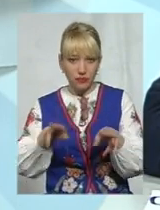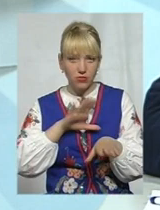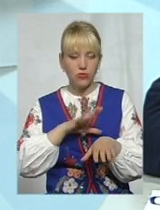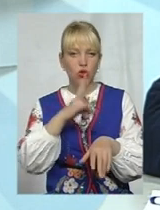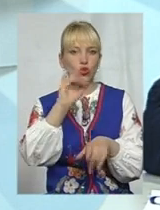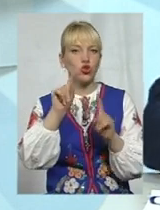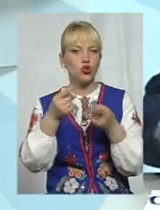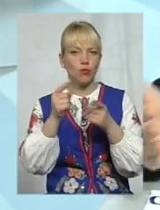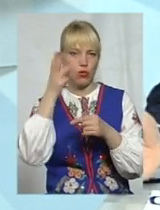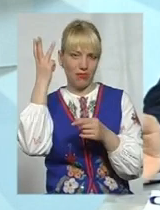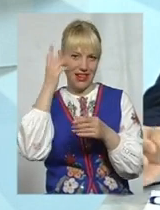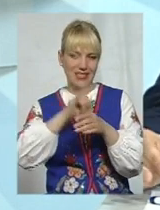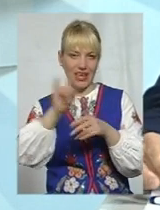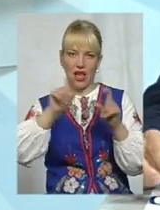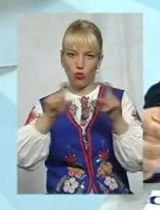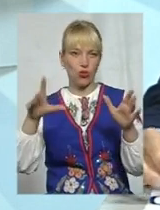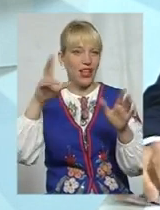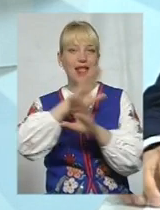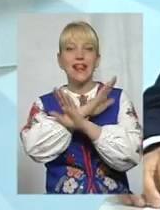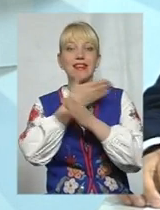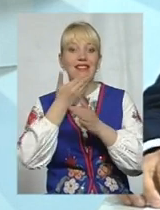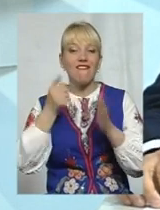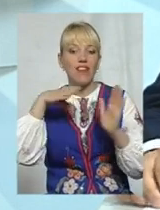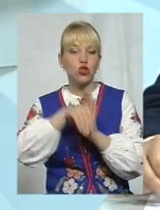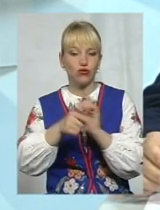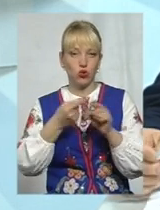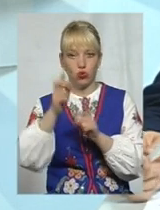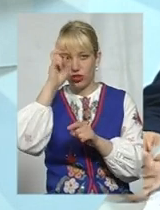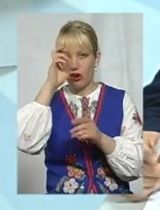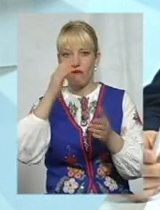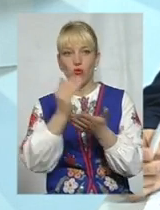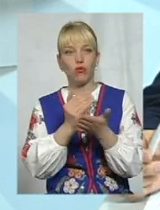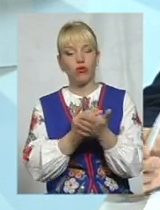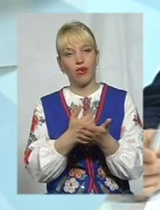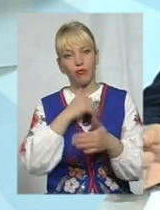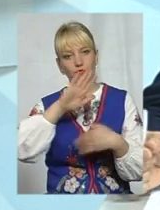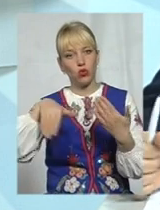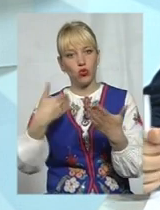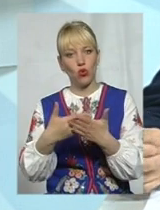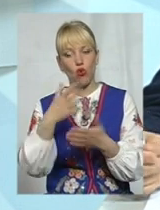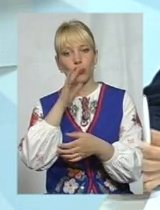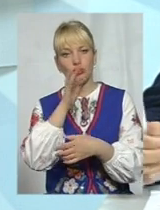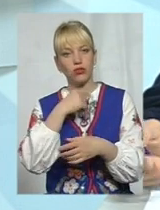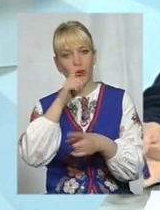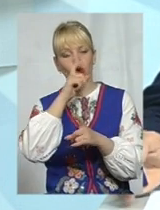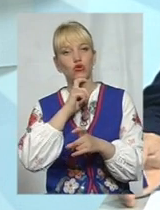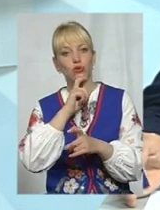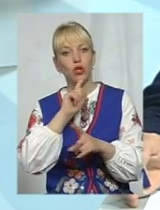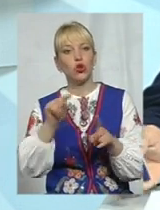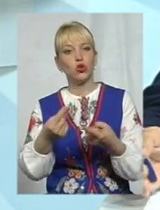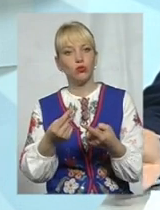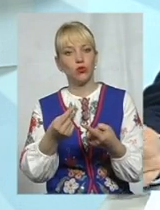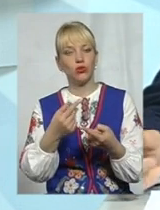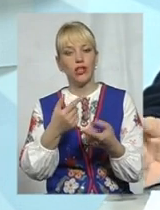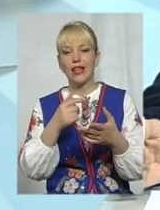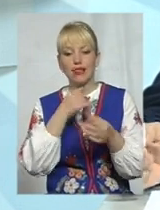Але чому Хмельницький аеропорт не війшов саме в цю державну програму, мене до цього часу я не можу зрозуміти, до цього часу я не